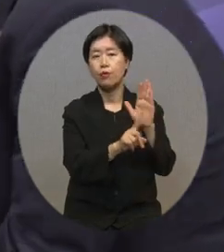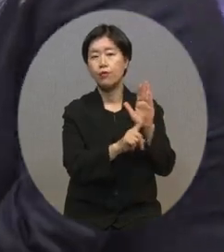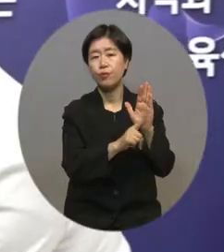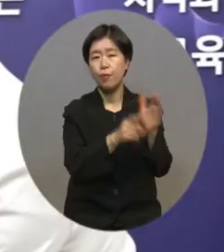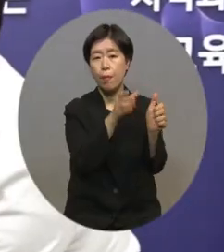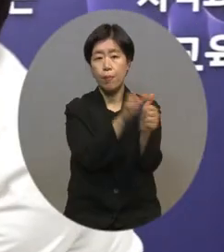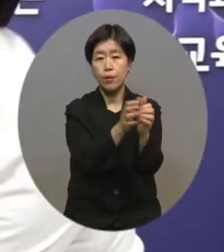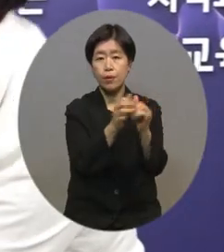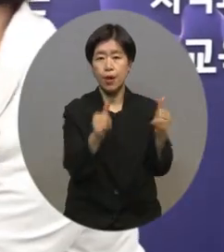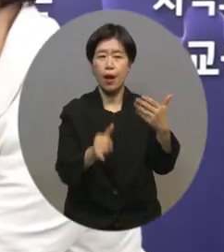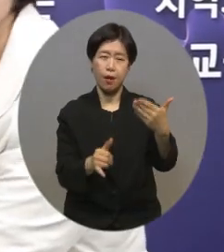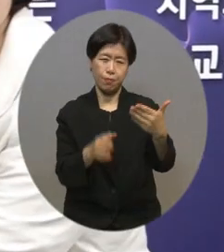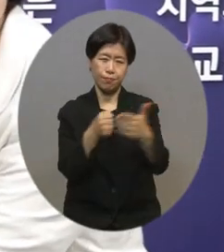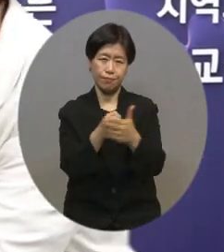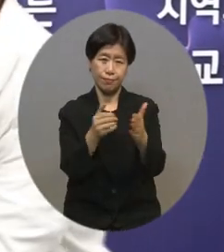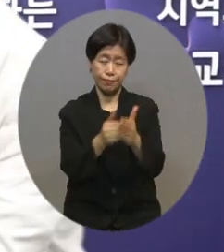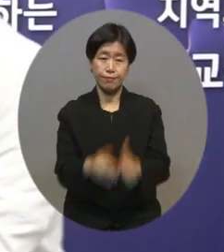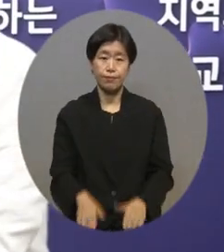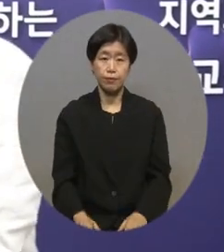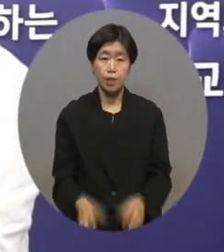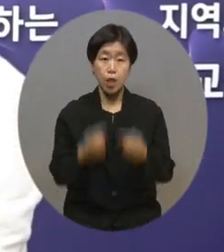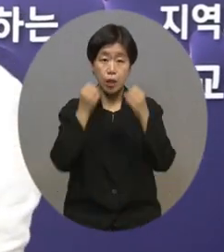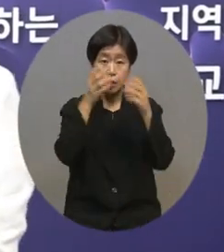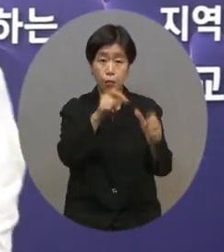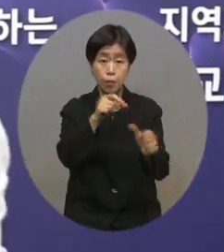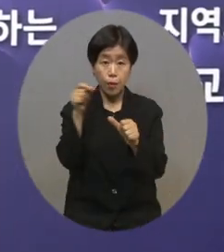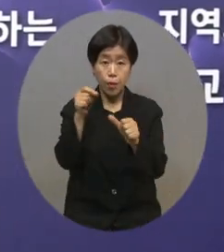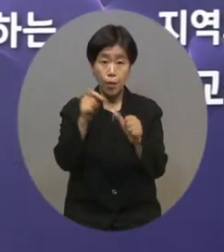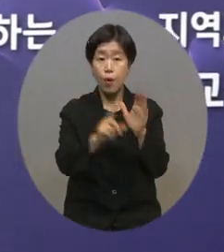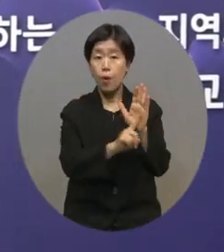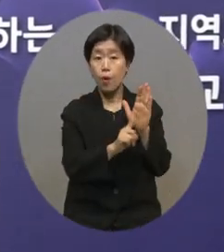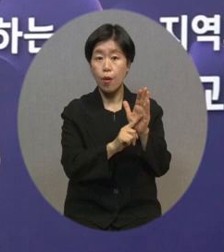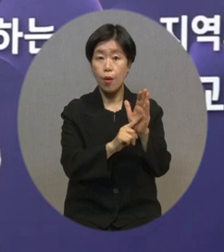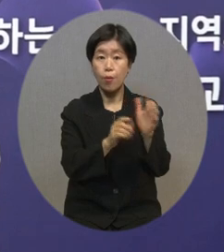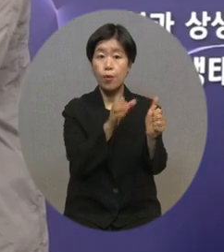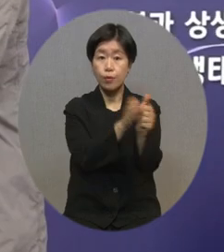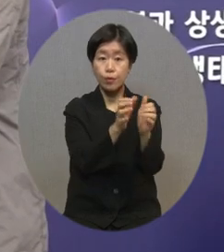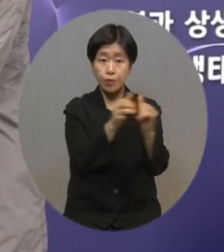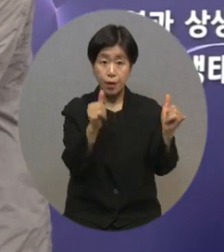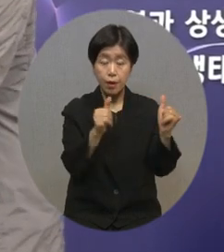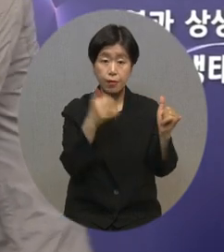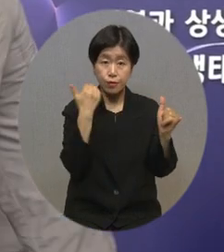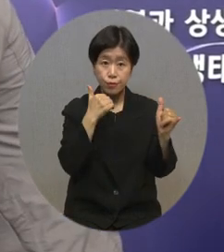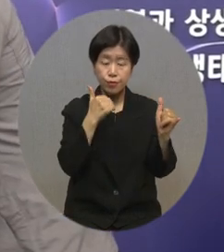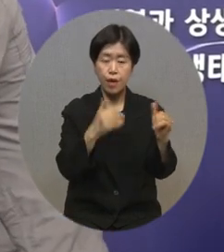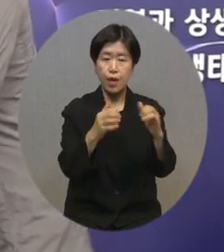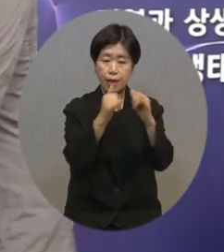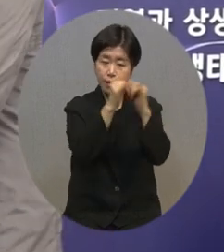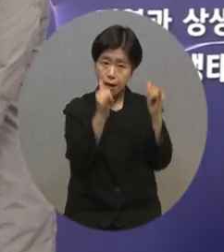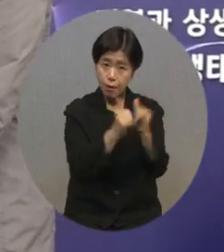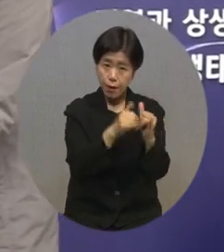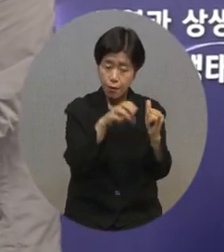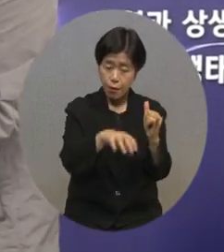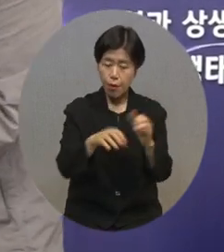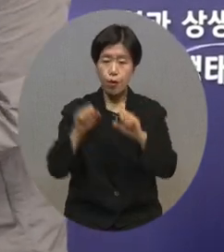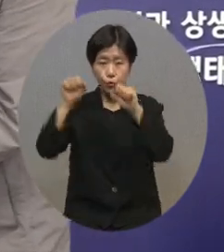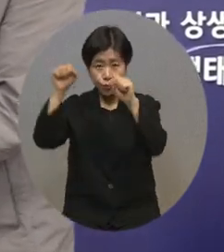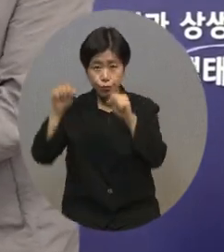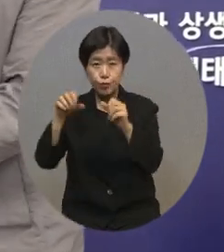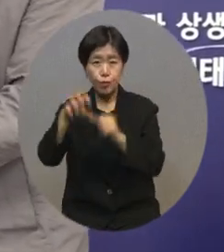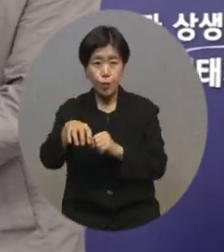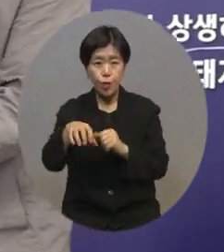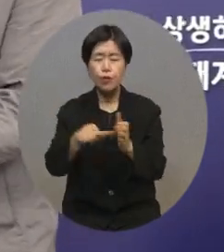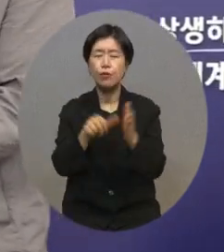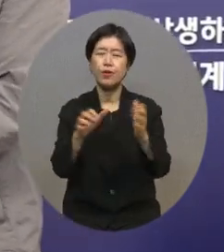신규 위촉된 홍보대사는 지역사회 및 스포츠계 인사로 충북교육 홍보와 도민 참여